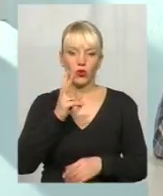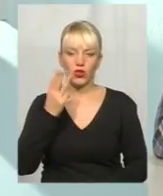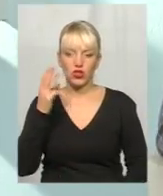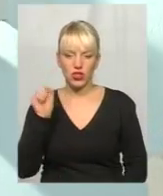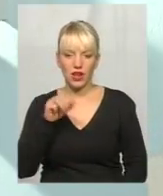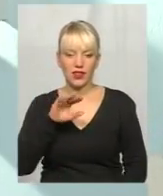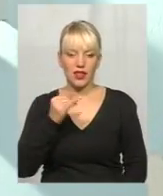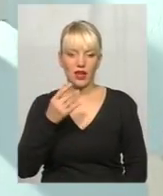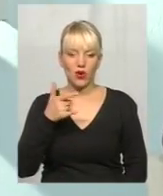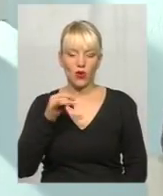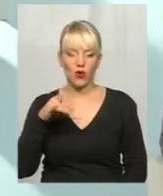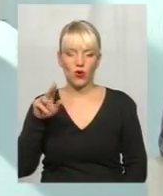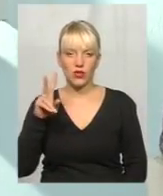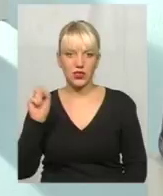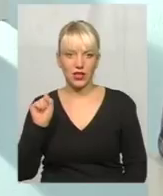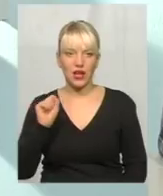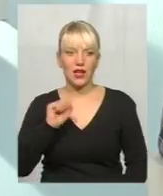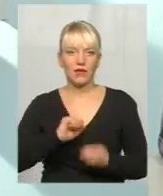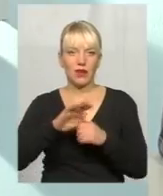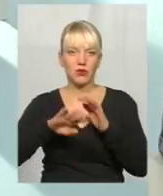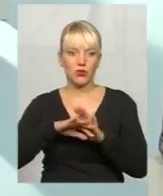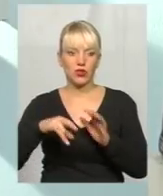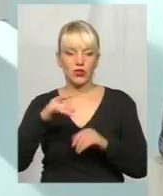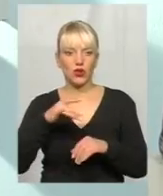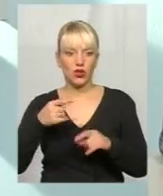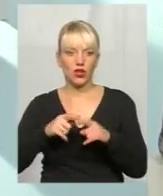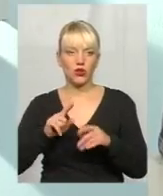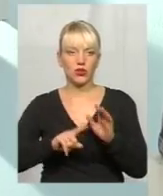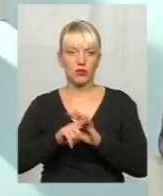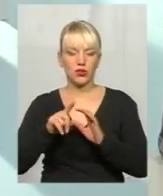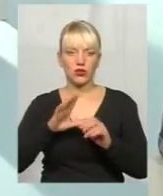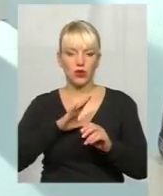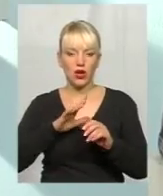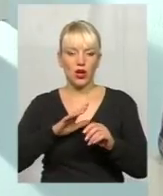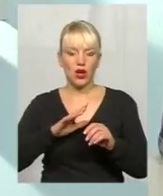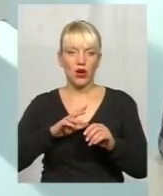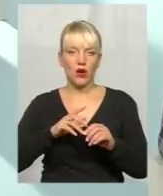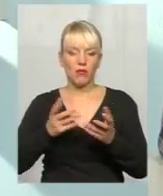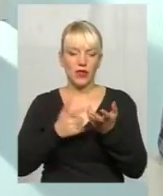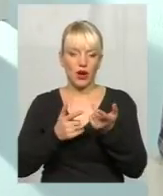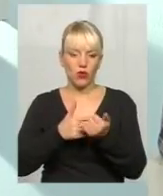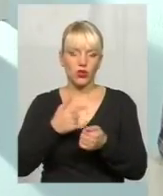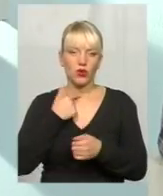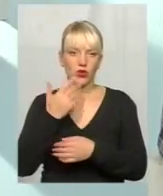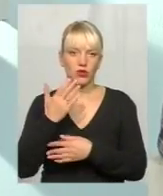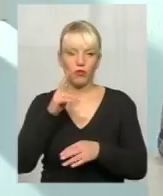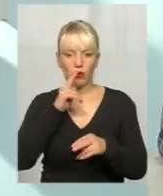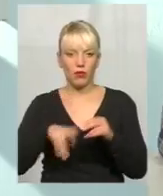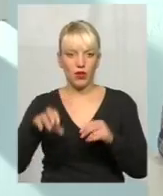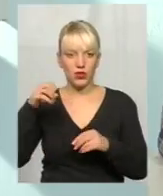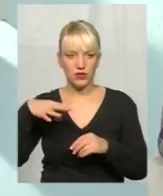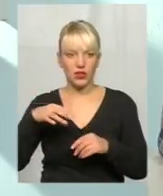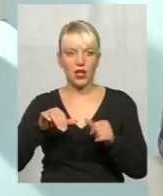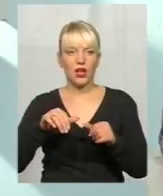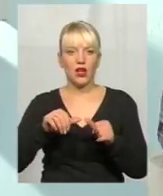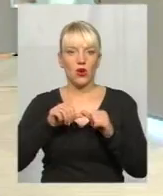Кам'янець-Подільського району наші спосереджі теж там знаходились, під час підрахунку голосів о 12-й ночі пропало світло, комісія